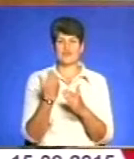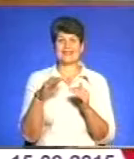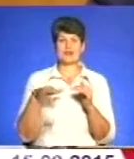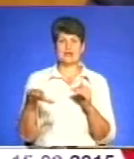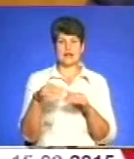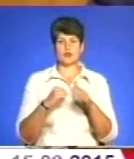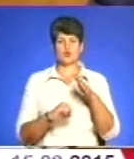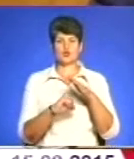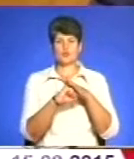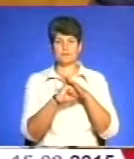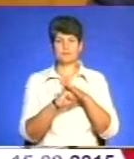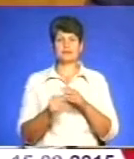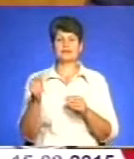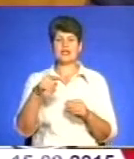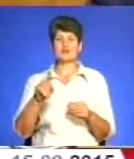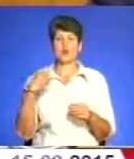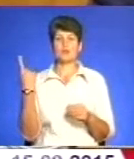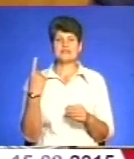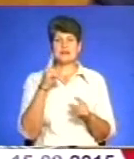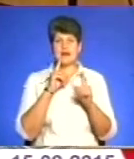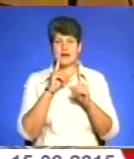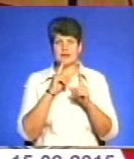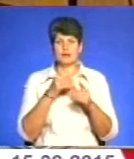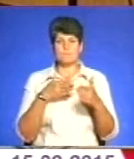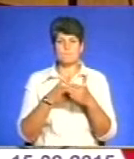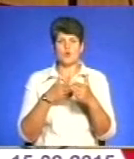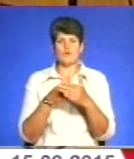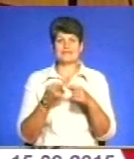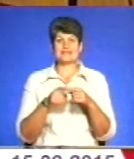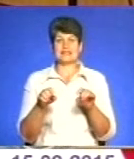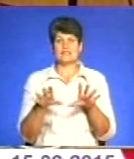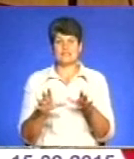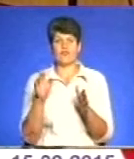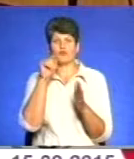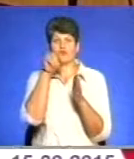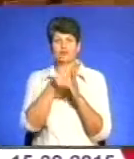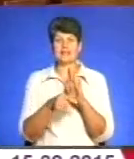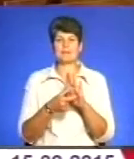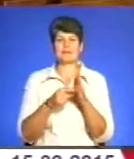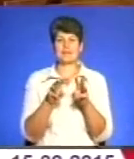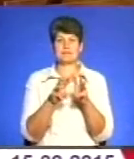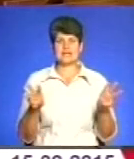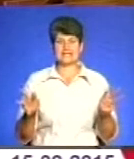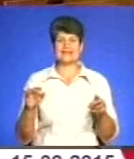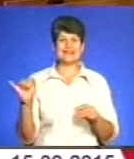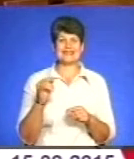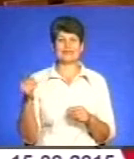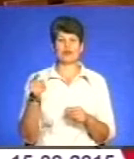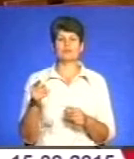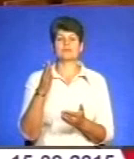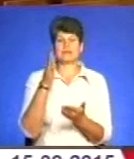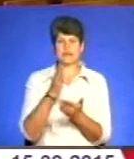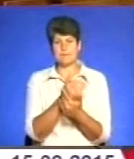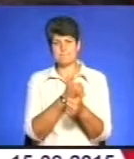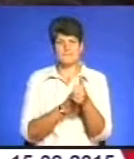основі. Попри те, що обласна рада тривалий час блокувала це рішення, втрутився Кабінет міністрів України. І Тернопільщина таки стала